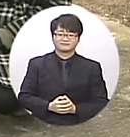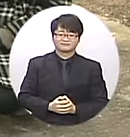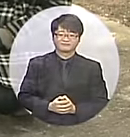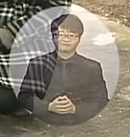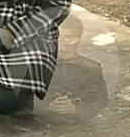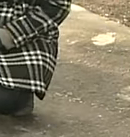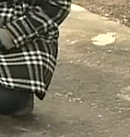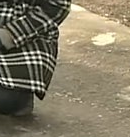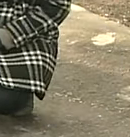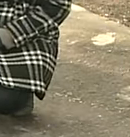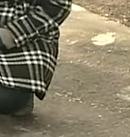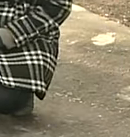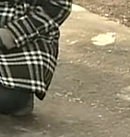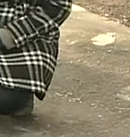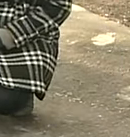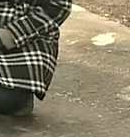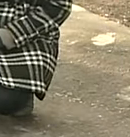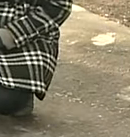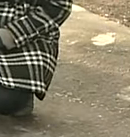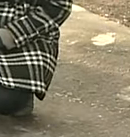복지TV 뉴스 정유림입니다.